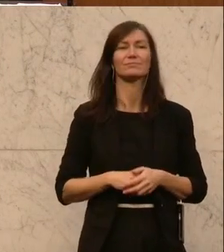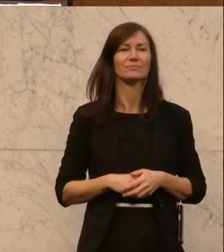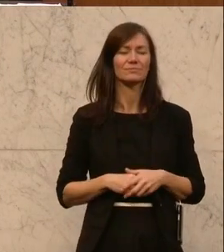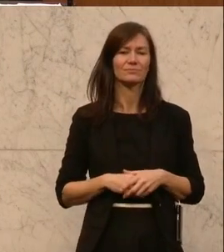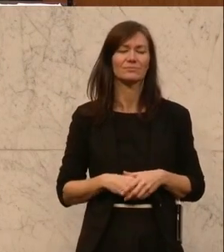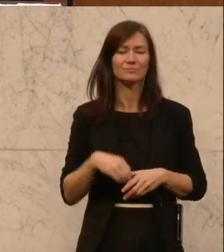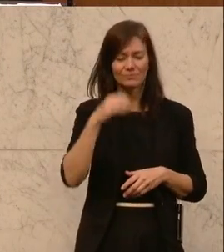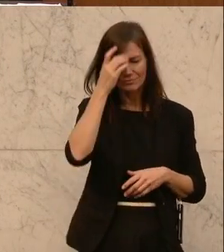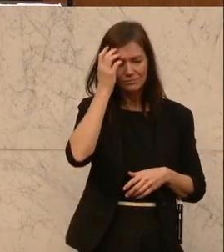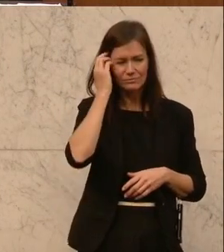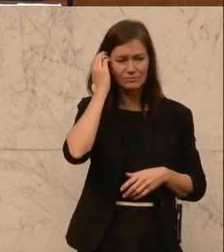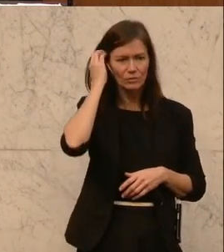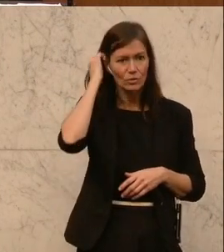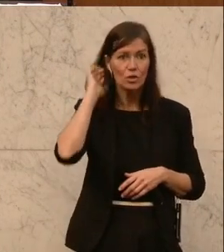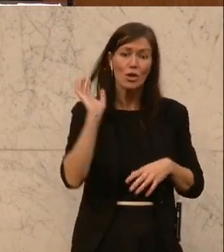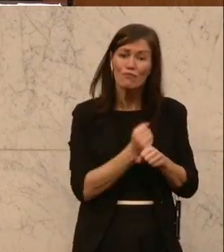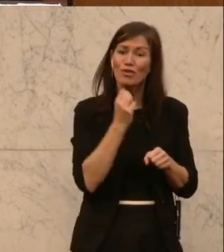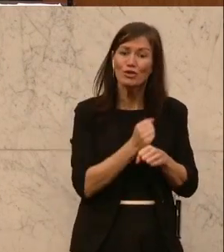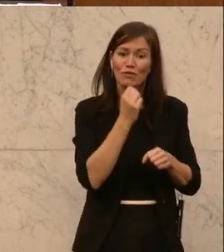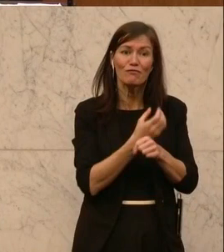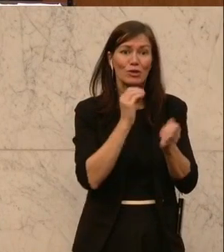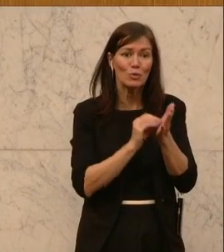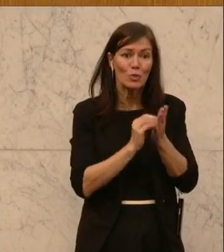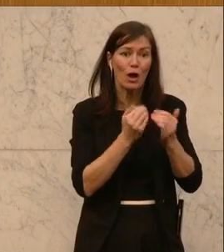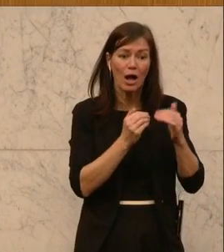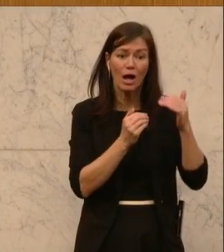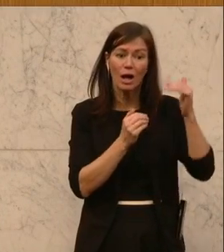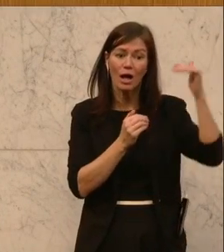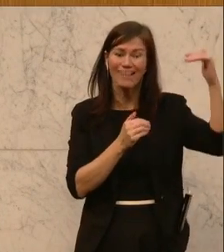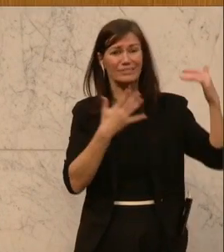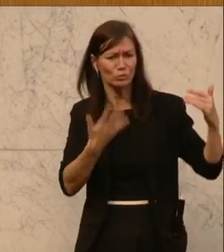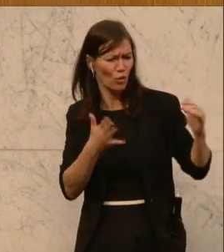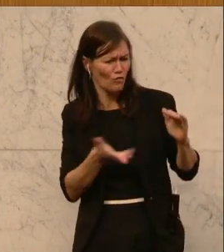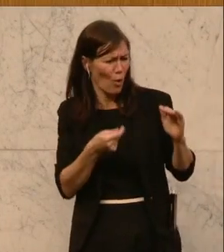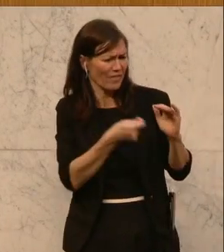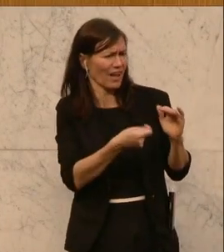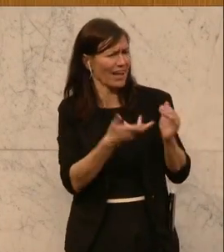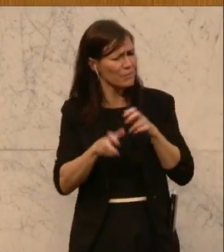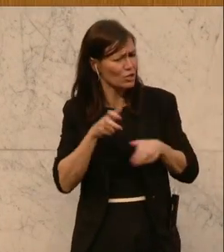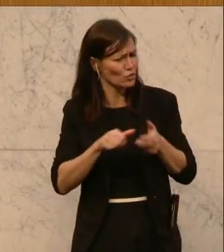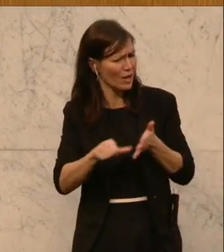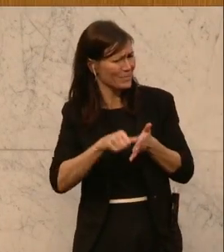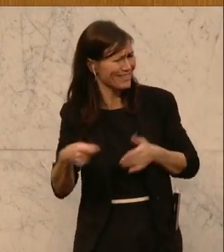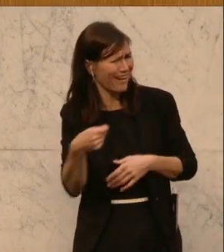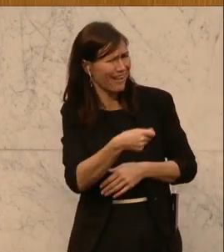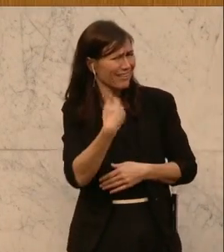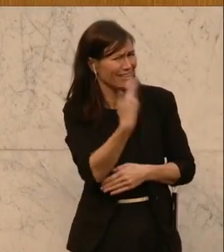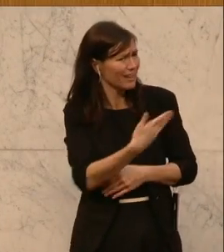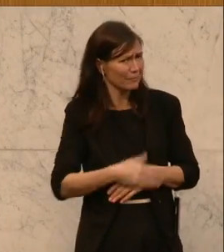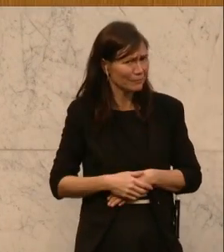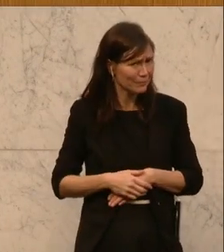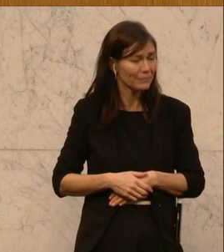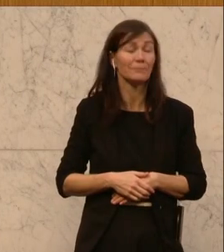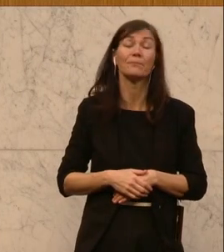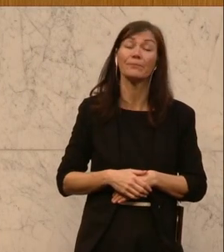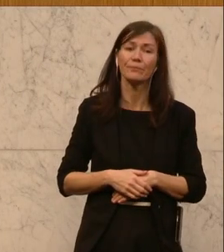Da war Gewinne gemacht worden, die sind noch weiter gestiegen. Das ist nichts Sinn und Zweck einer Förderung, die vom Steuerzahler zur Verfügung gestellt werden. Es gibt